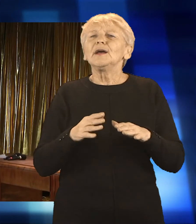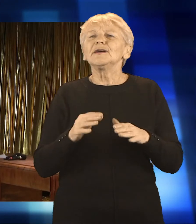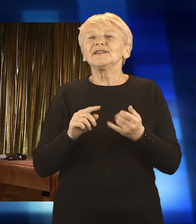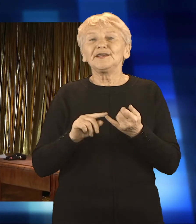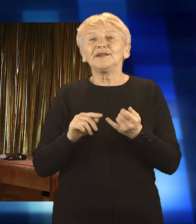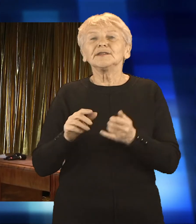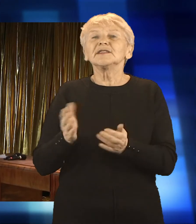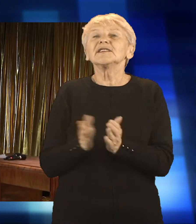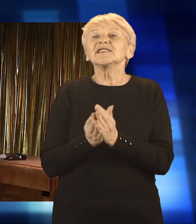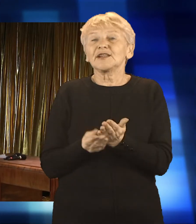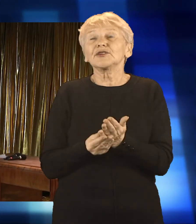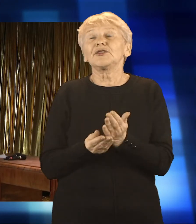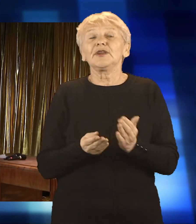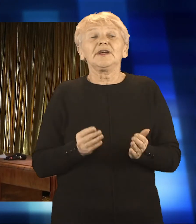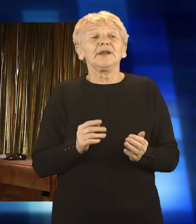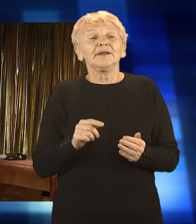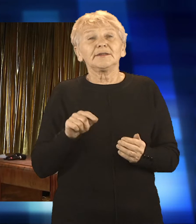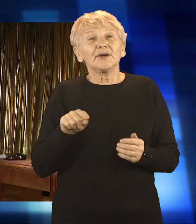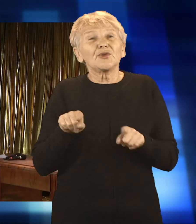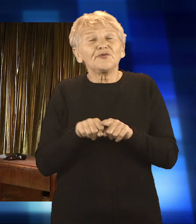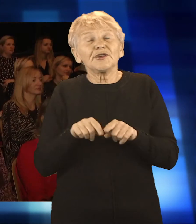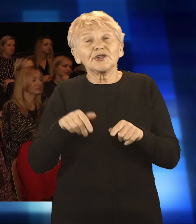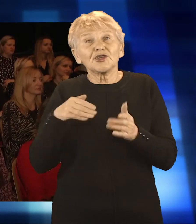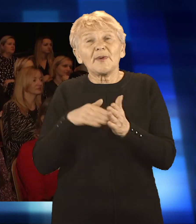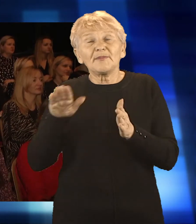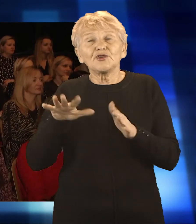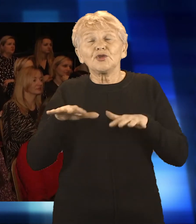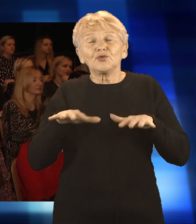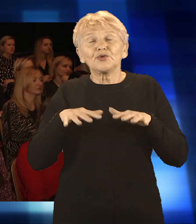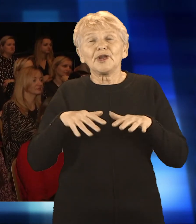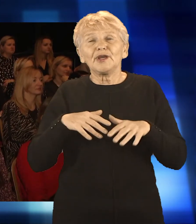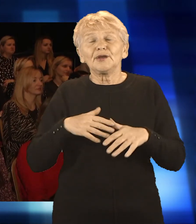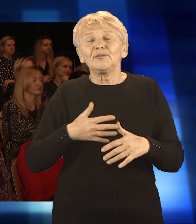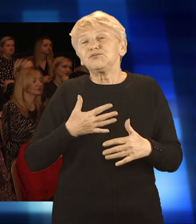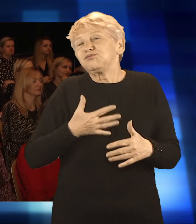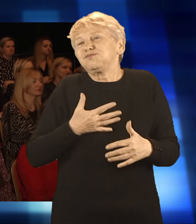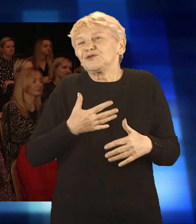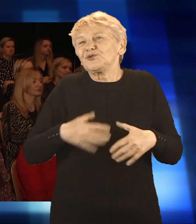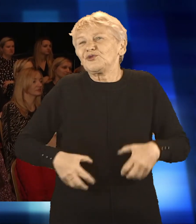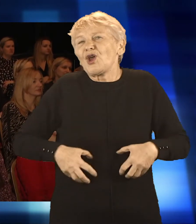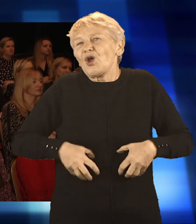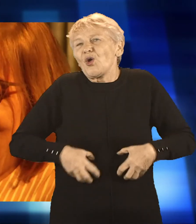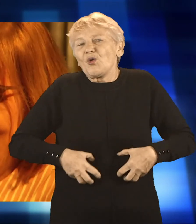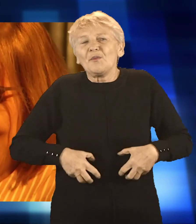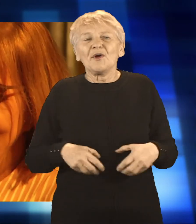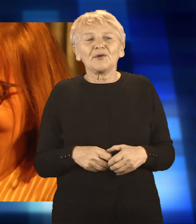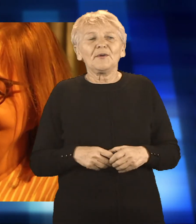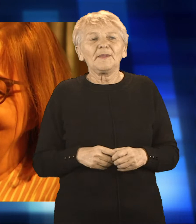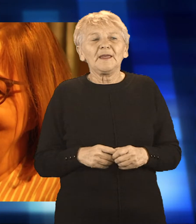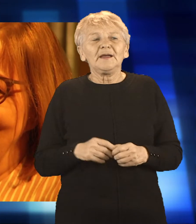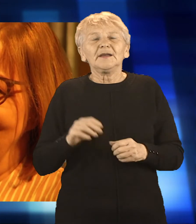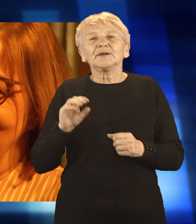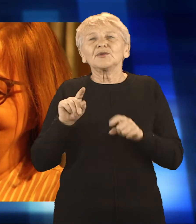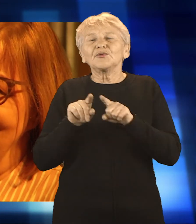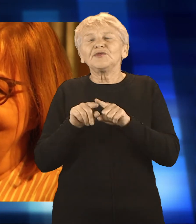mieć do nich serce i też nie można się obrażać, poczucie humoru. A poza tym także wyznaczenie granic i konsekwencja oraz unikanie